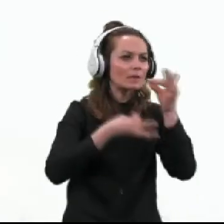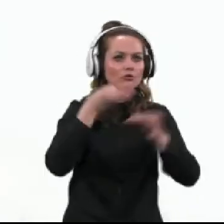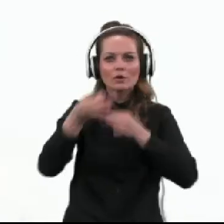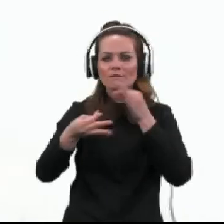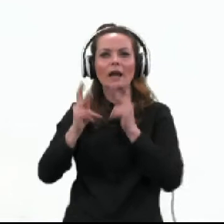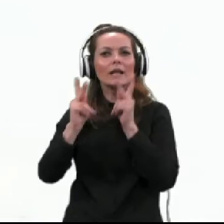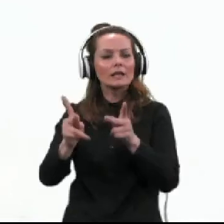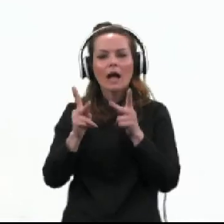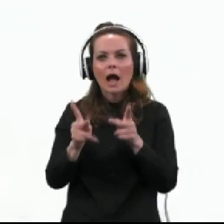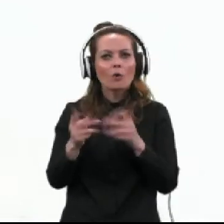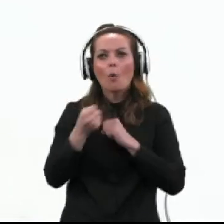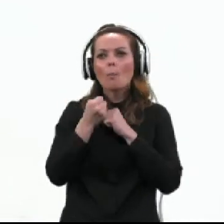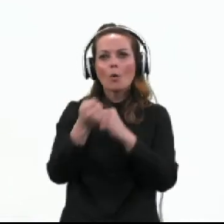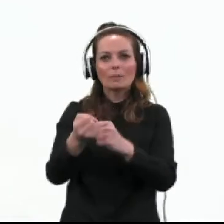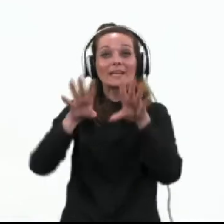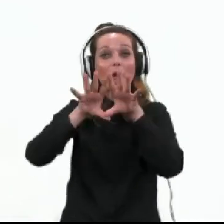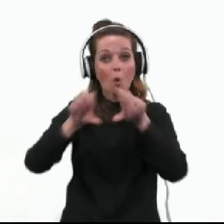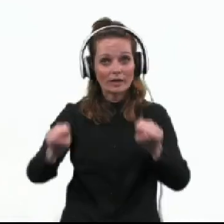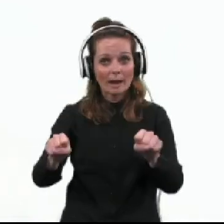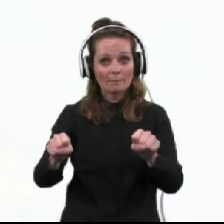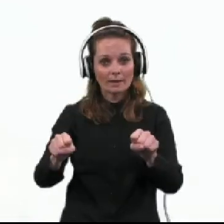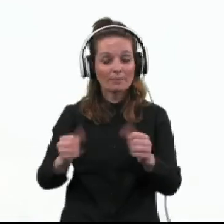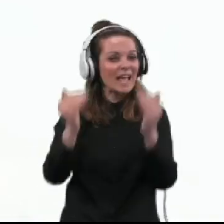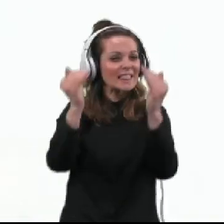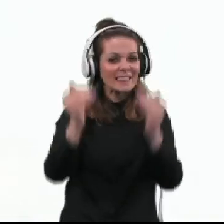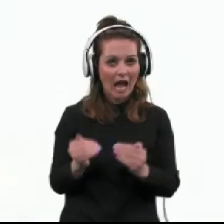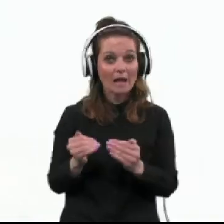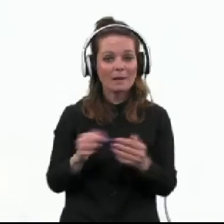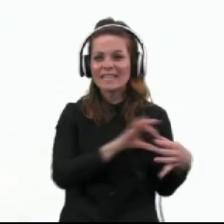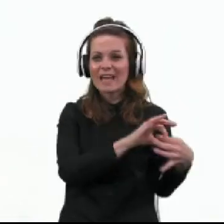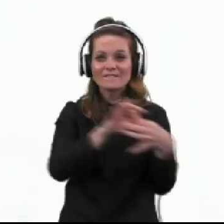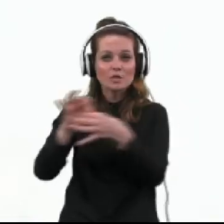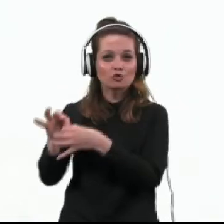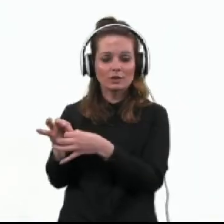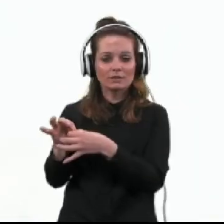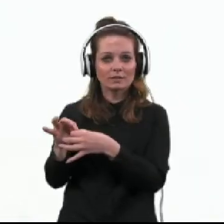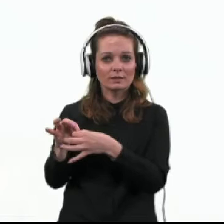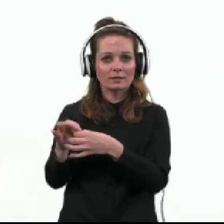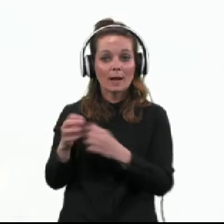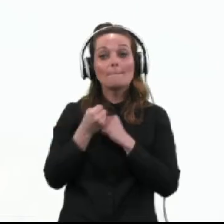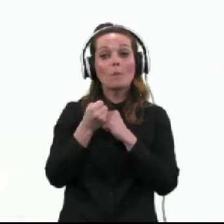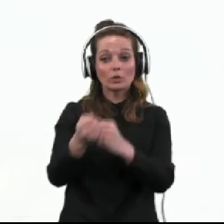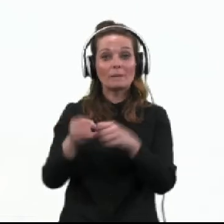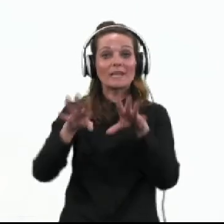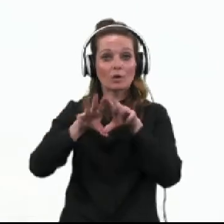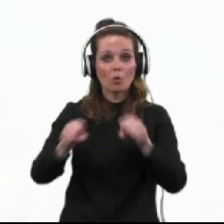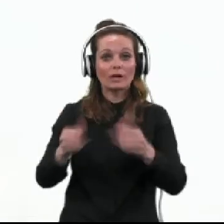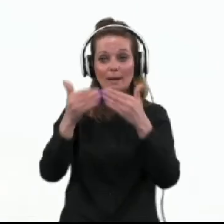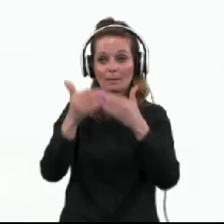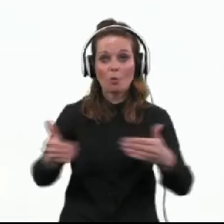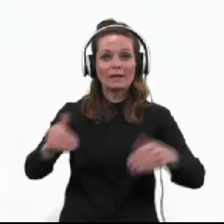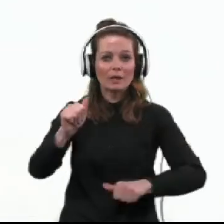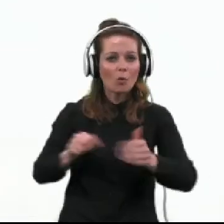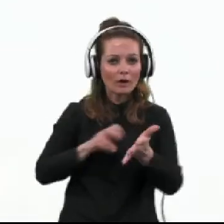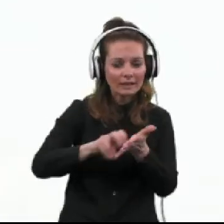kako podpirajo ukrepe. Najmanj je veščas podpiran ukrep omejitev